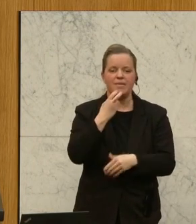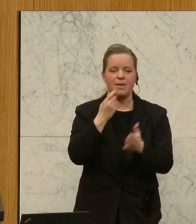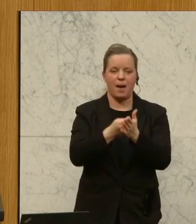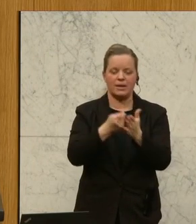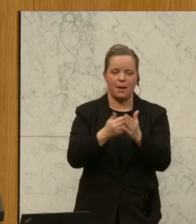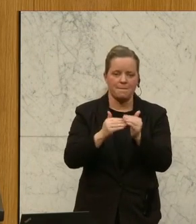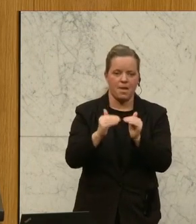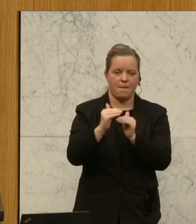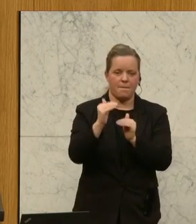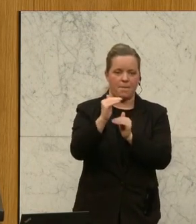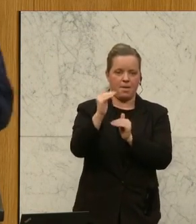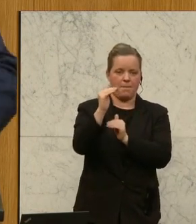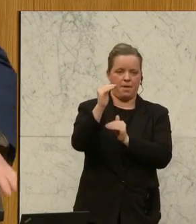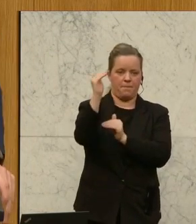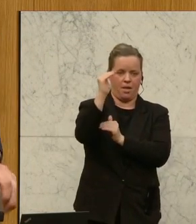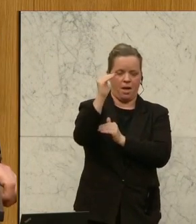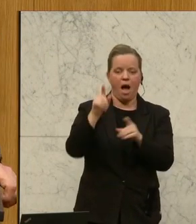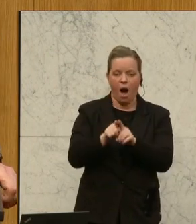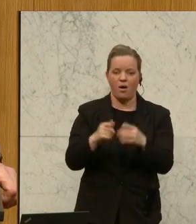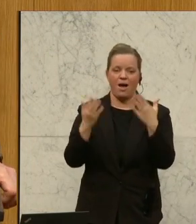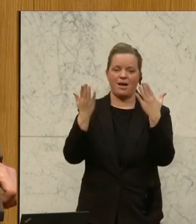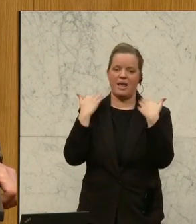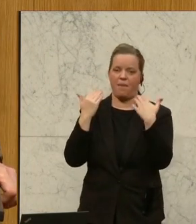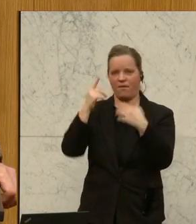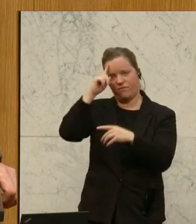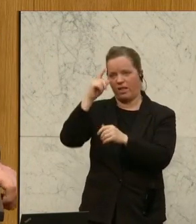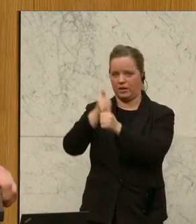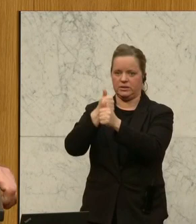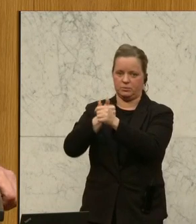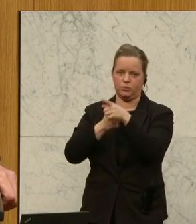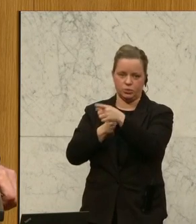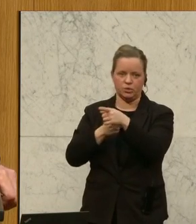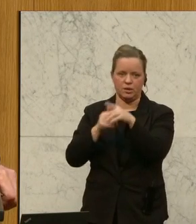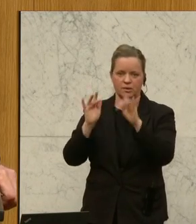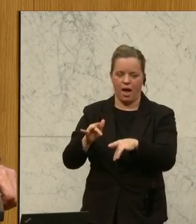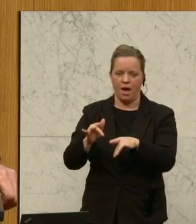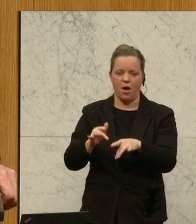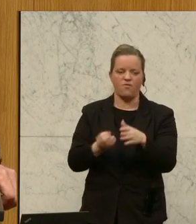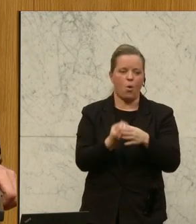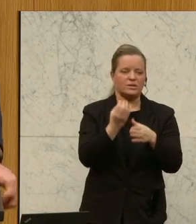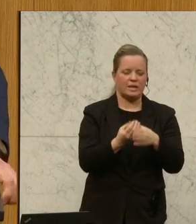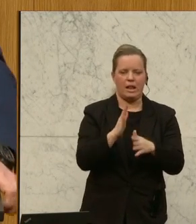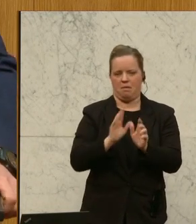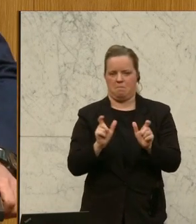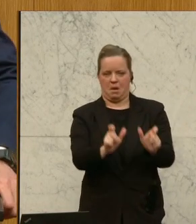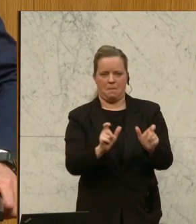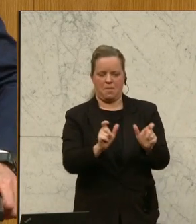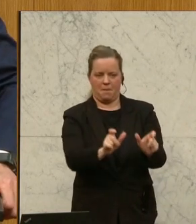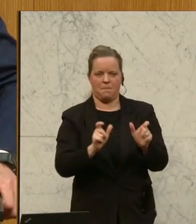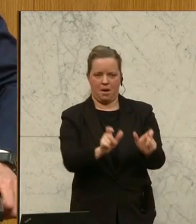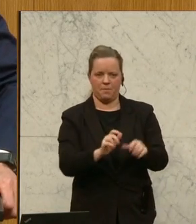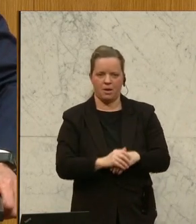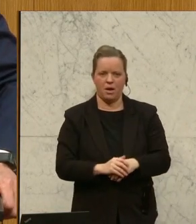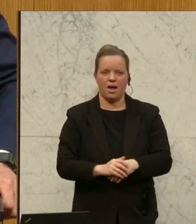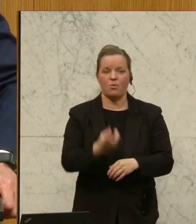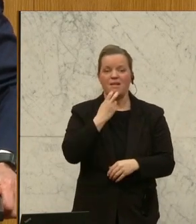Übrigen dann noch angereichert durch ihren Klimafanatismus, durch die Verteufelung von allem, was fossil ist. Und über diese Explosion